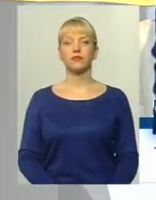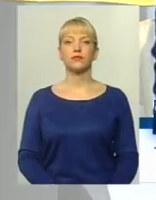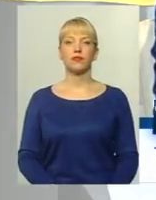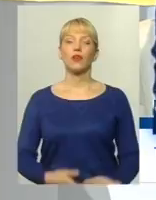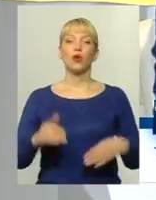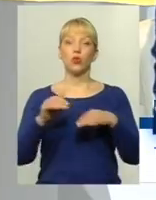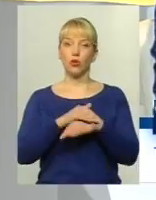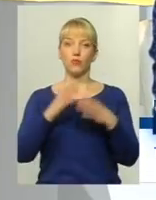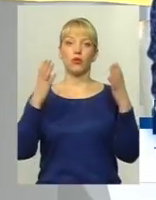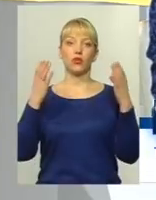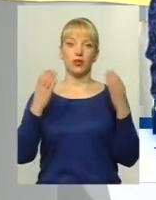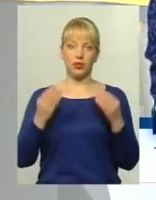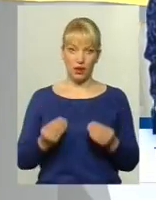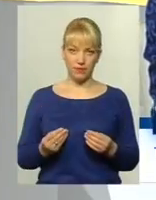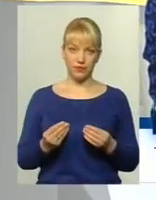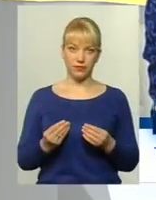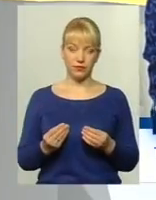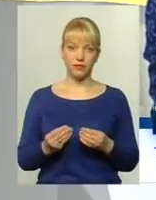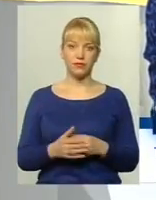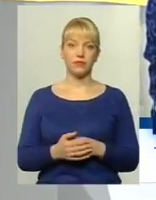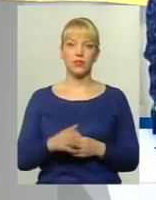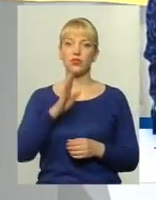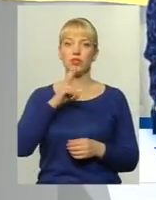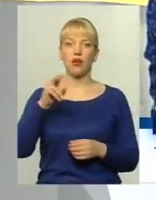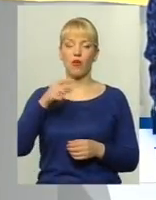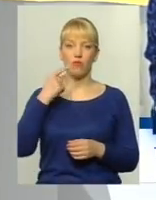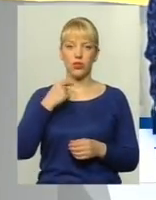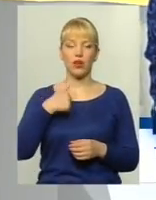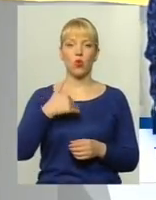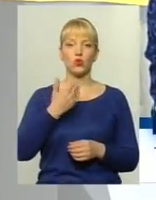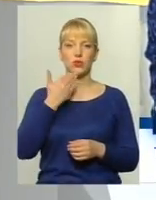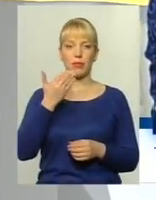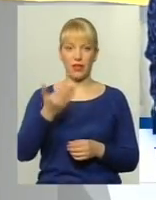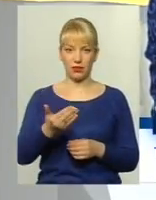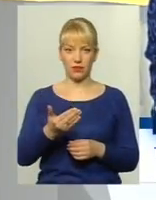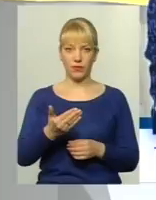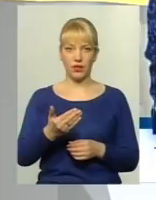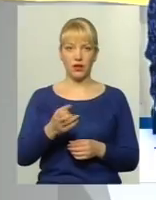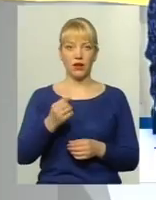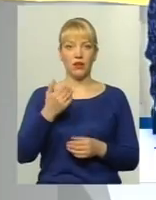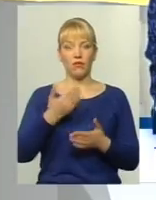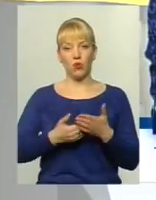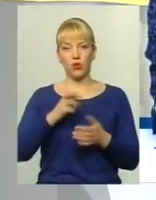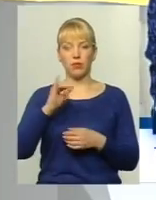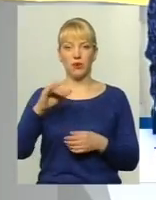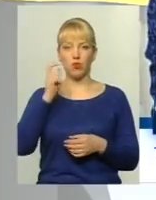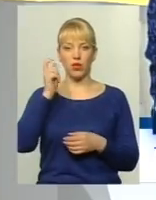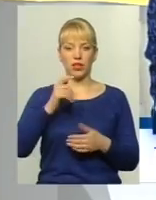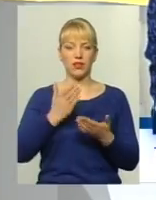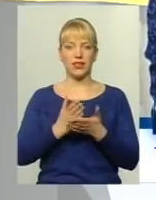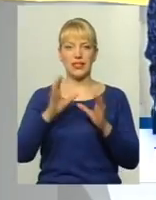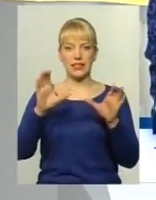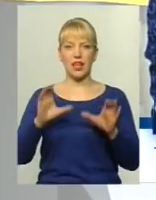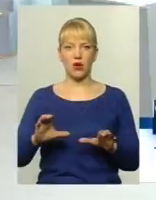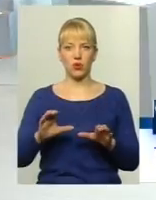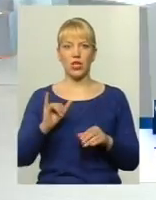Доброго дня Доброго здоров'я Я хочу запитати, от вирази би в Україні вийшов закон, що ні